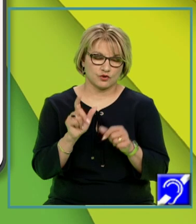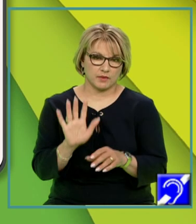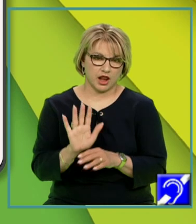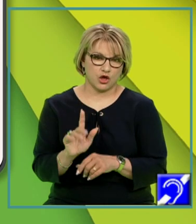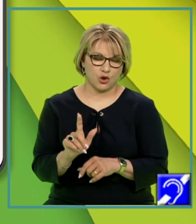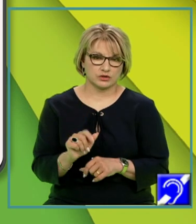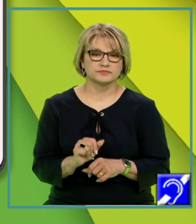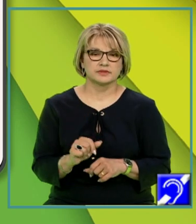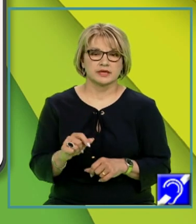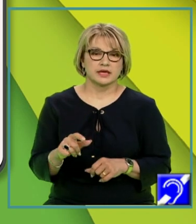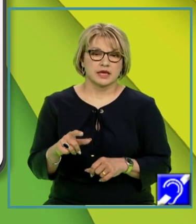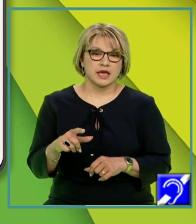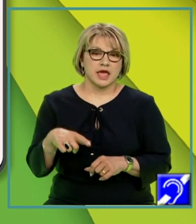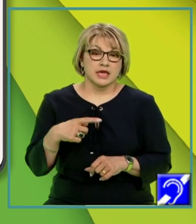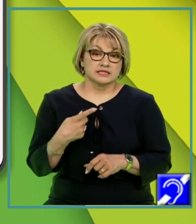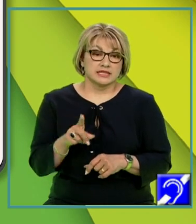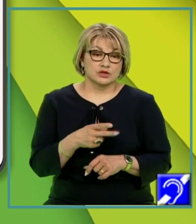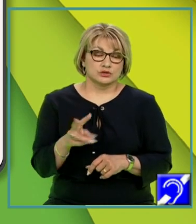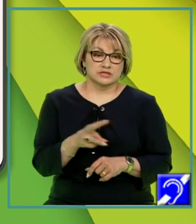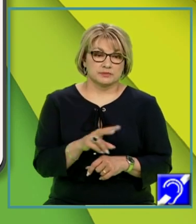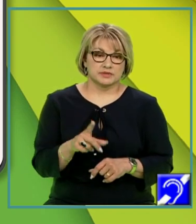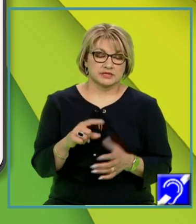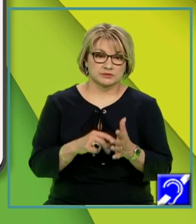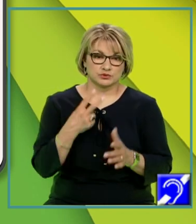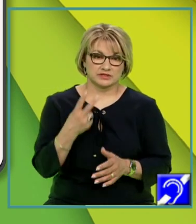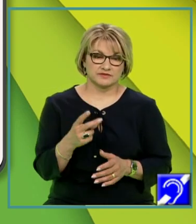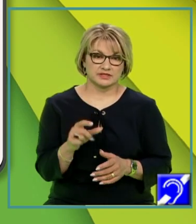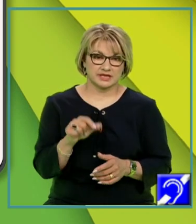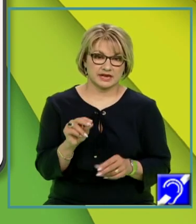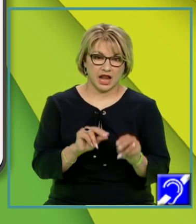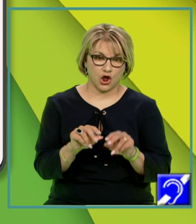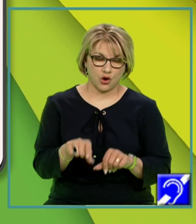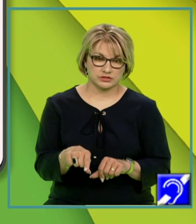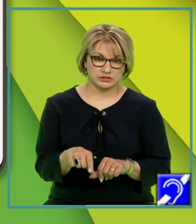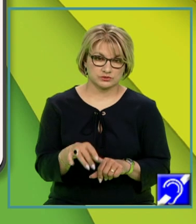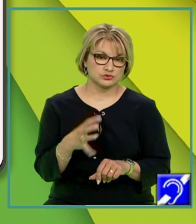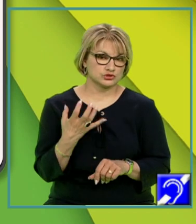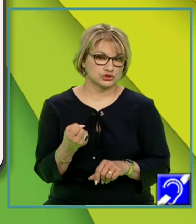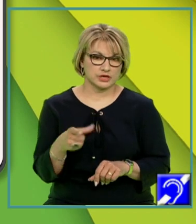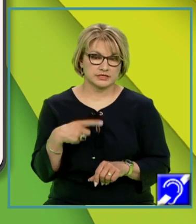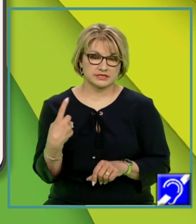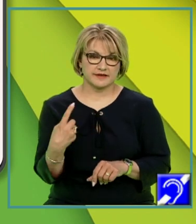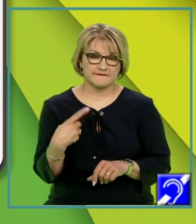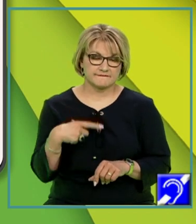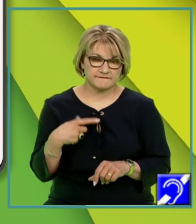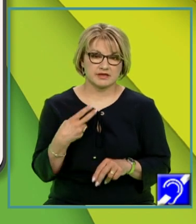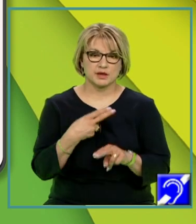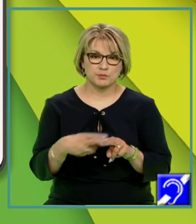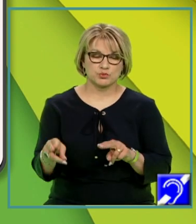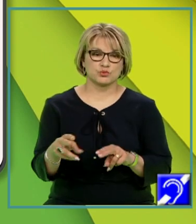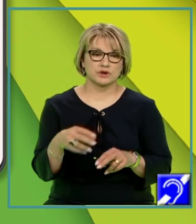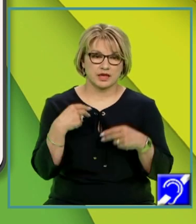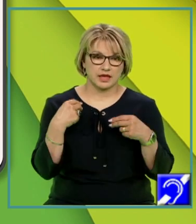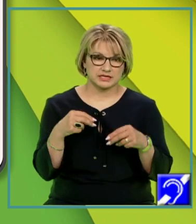există o deosebire între ele din punctul de vedere al conținutului, și anume aceea că ele sunt fie pur explicative,